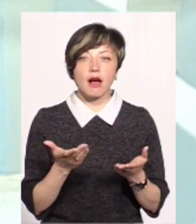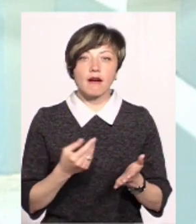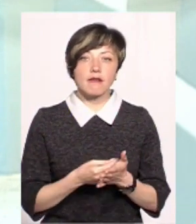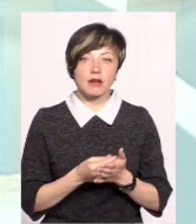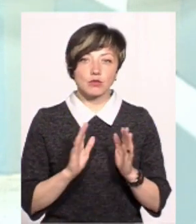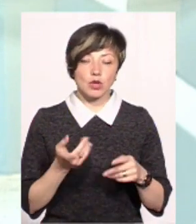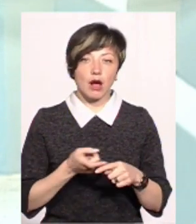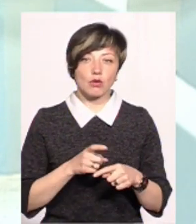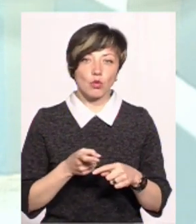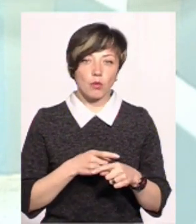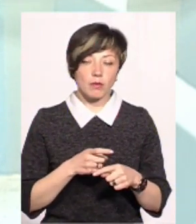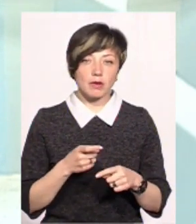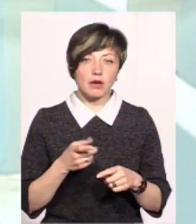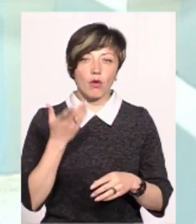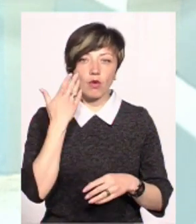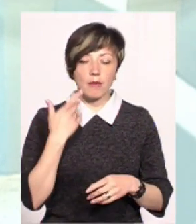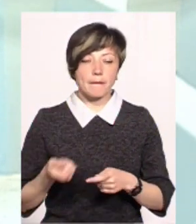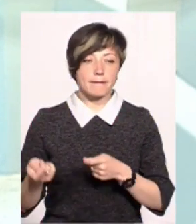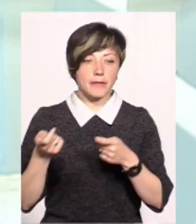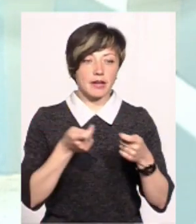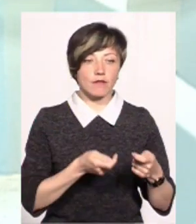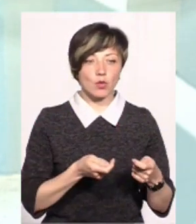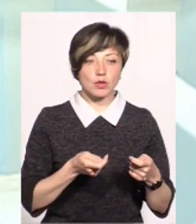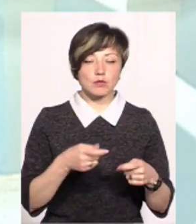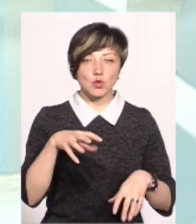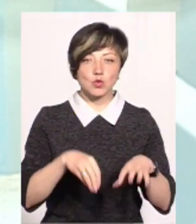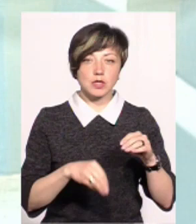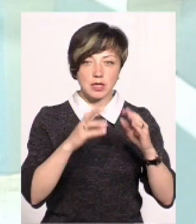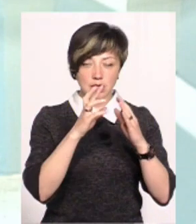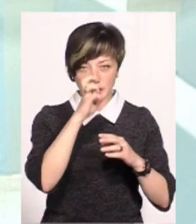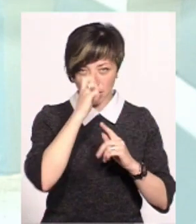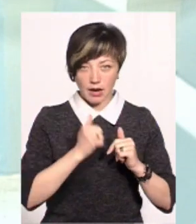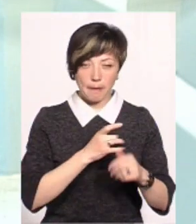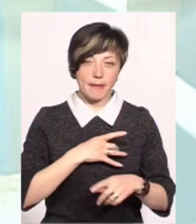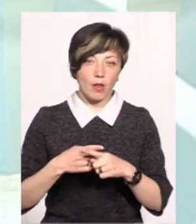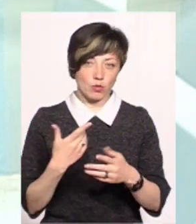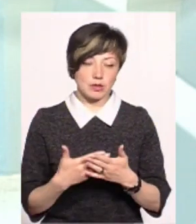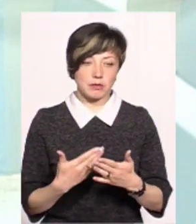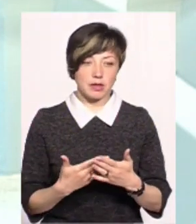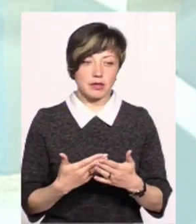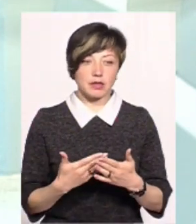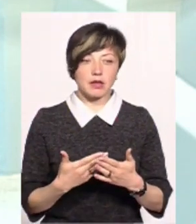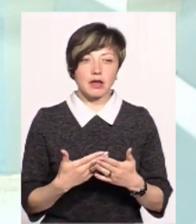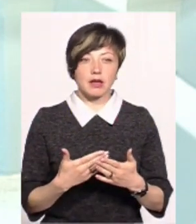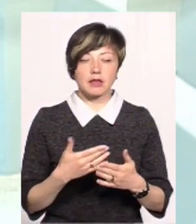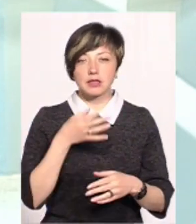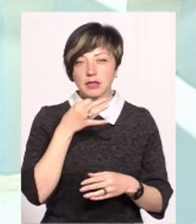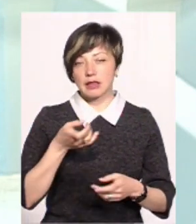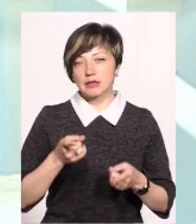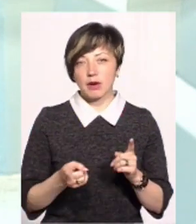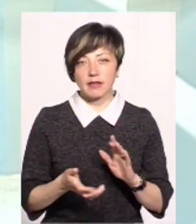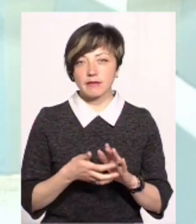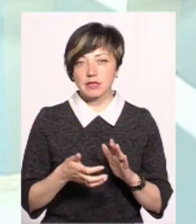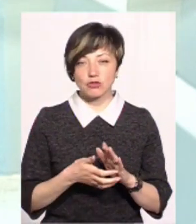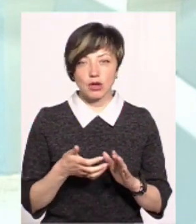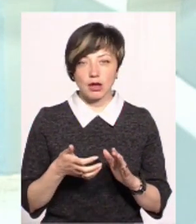яка вартість буде картоплі, коли ми привозимо з сусідніх країн. Тобто з тої же самої Білорусі. Тому що, так як вже буде щось зазначено, насправді